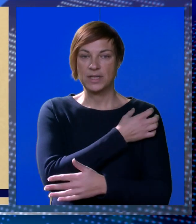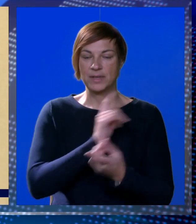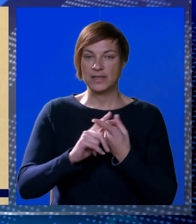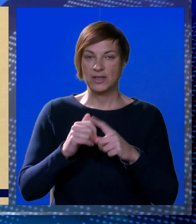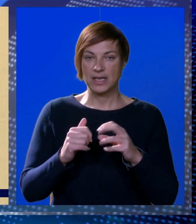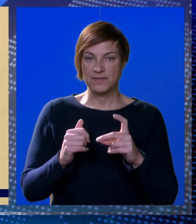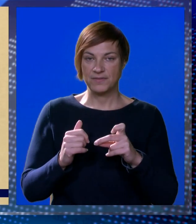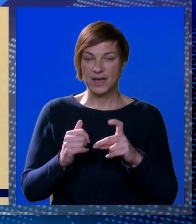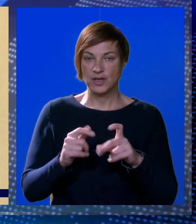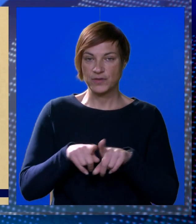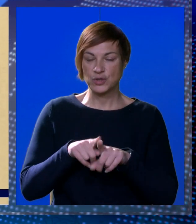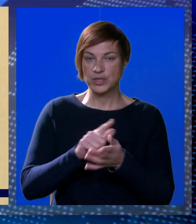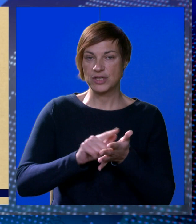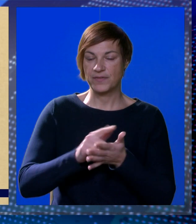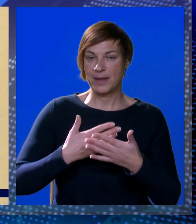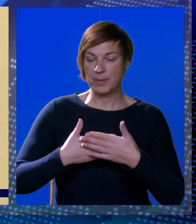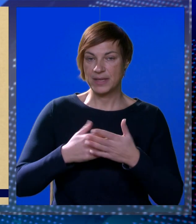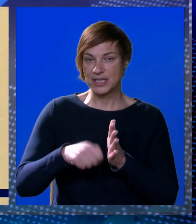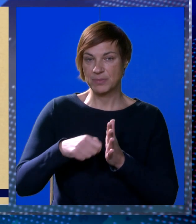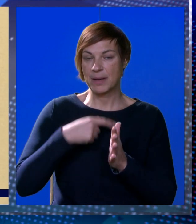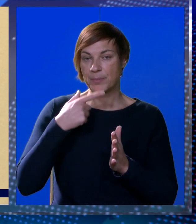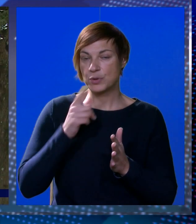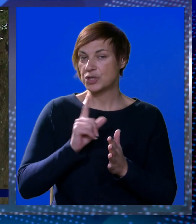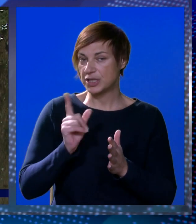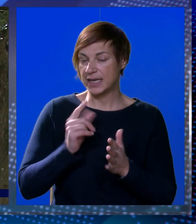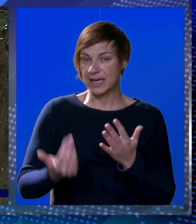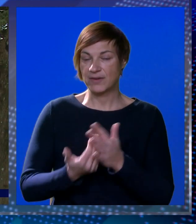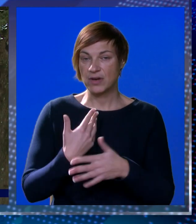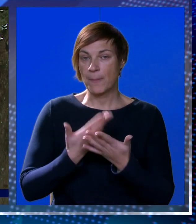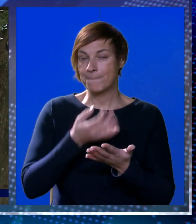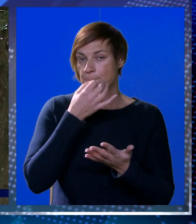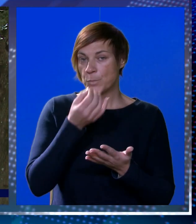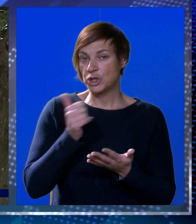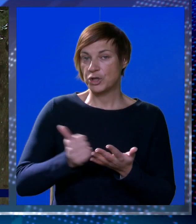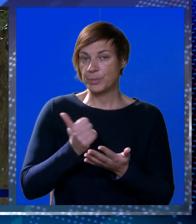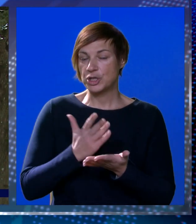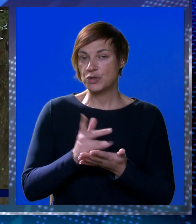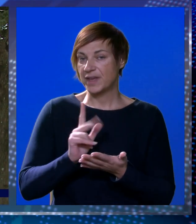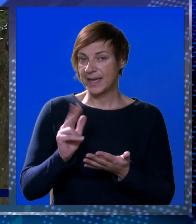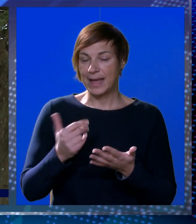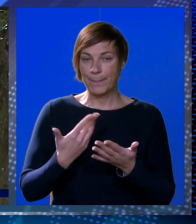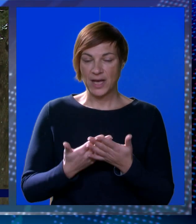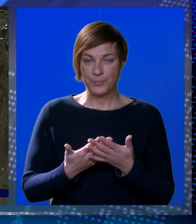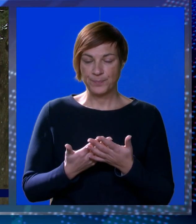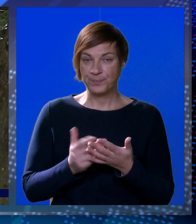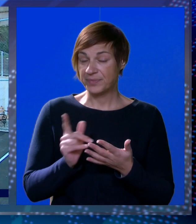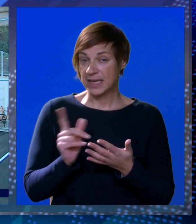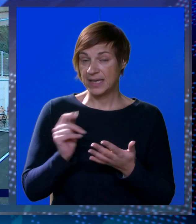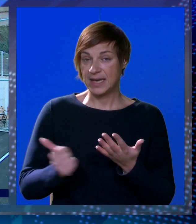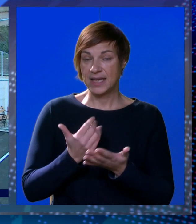Međutim, gradonačelnik Mato Franković u isto vrijeme pred našim kamerama poručuje kako nikakvih novosti po tom pitanju još uvijek nema.